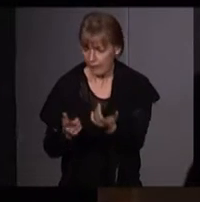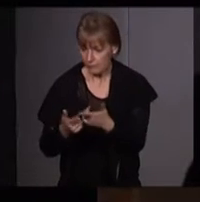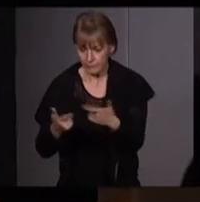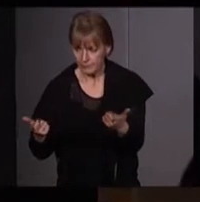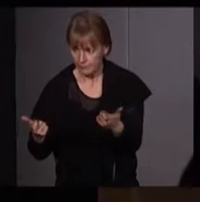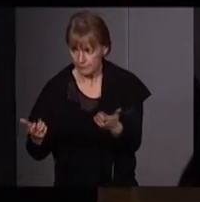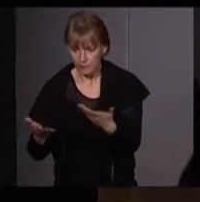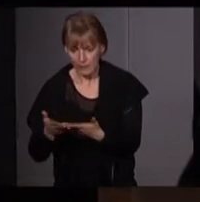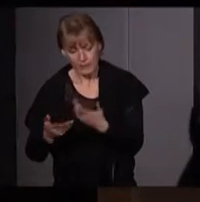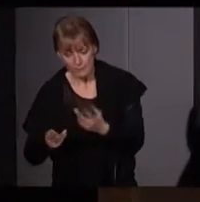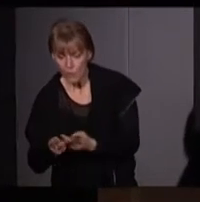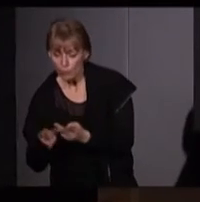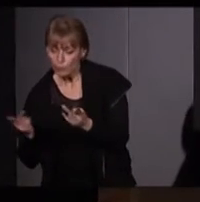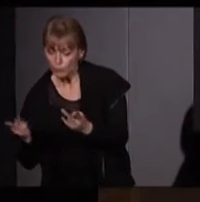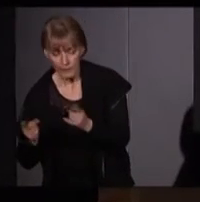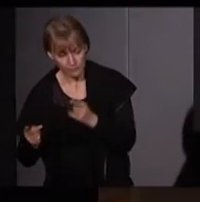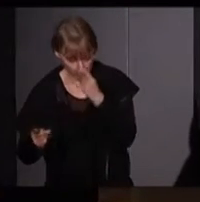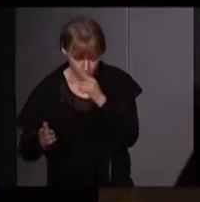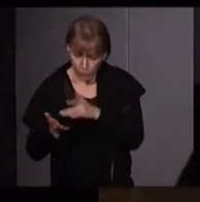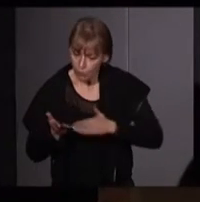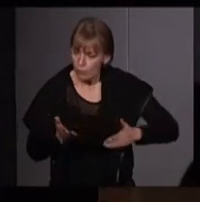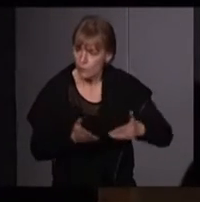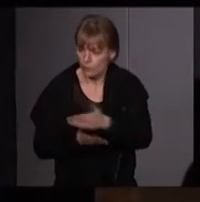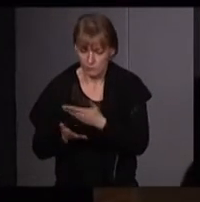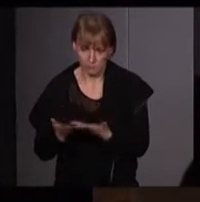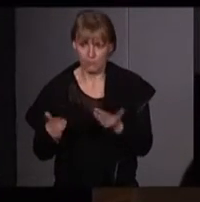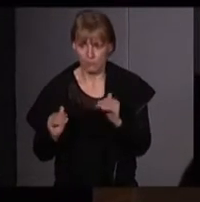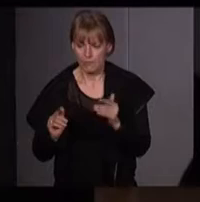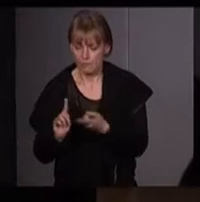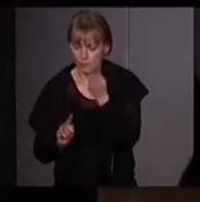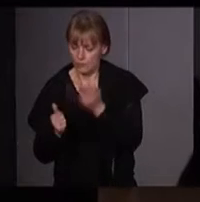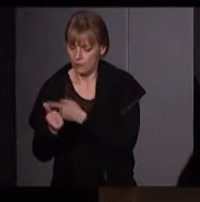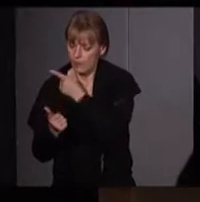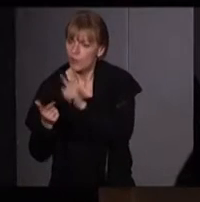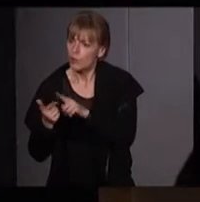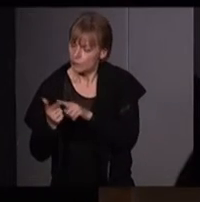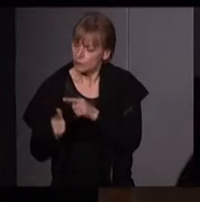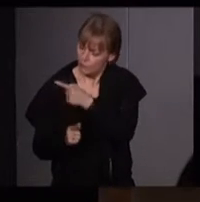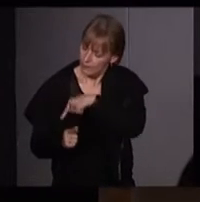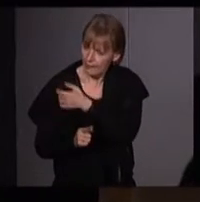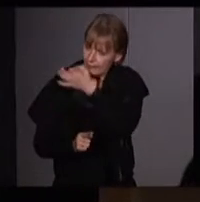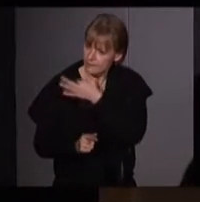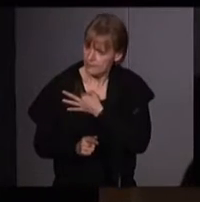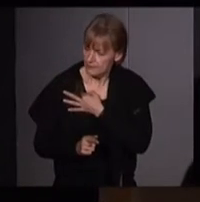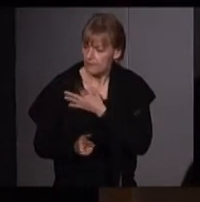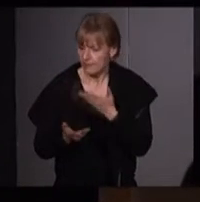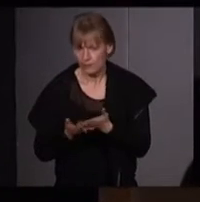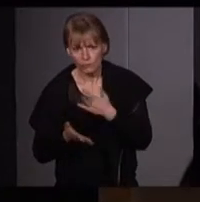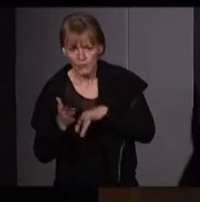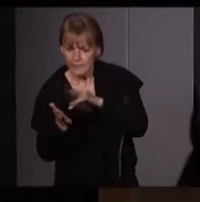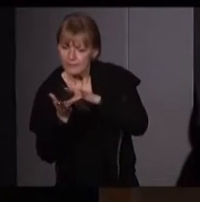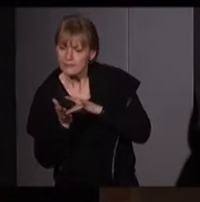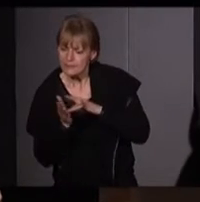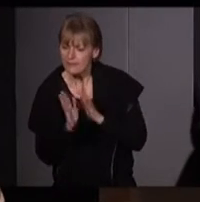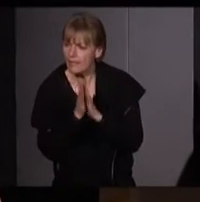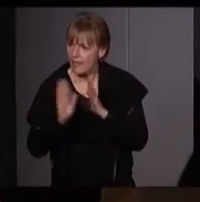seulement terres publiques, mais terres communes. Ce n'est pas rien. Deuxièmement, elles disent elles-mêmes, et il un site d'archivage qui est vraiment